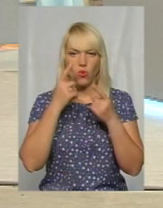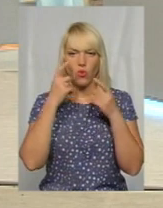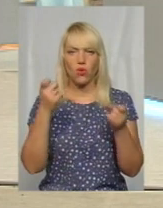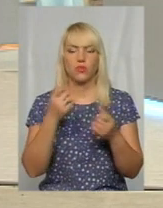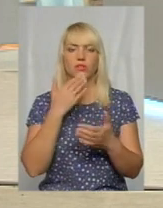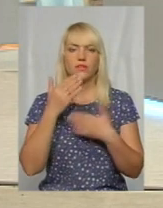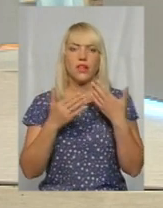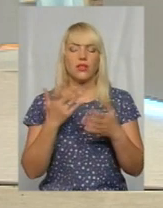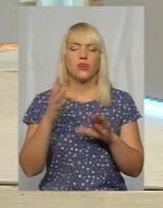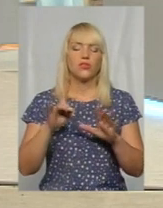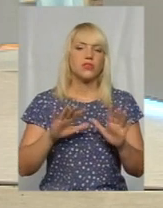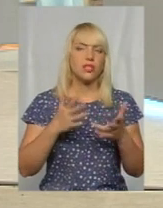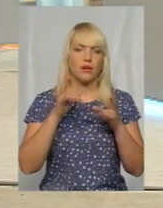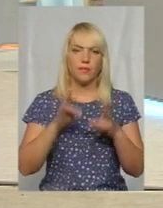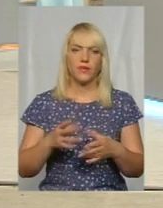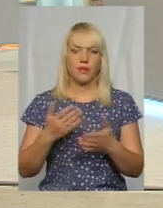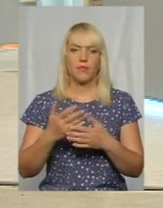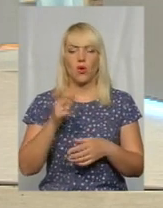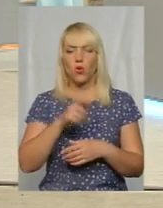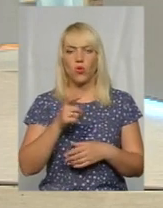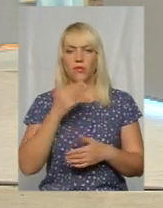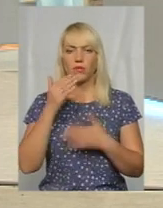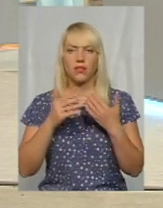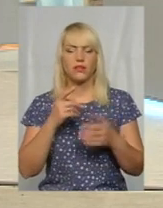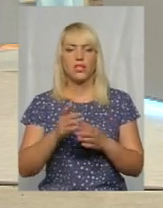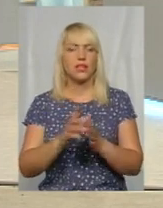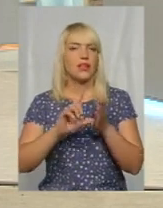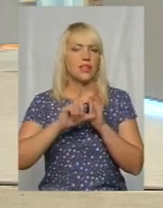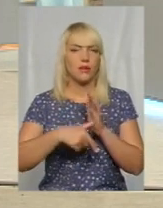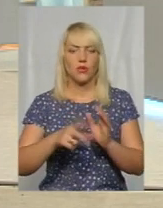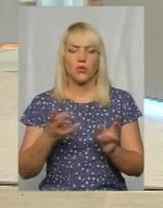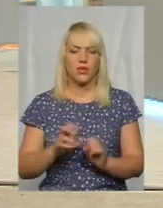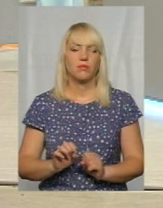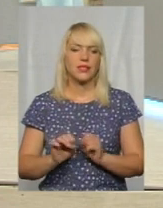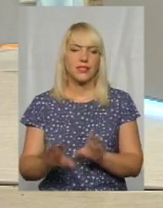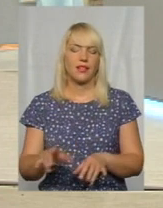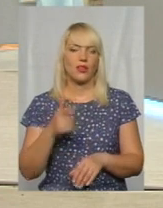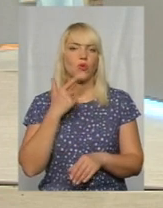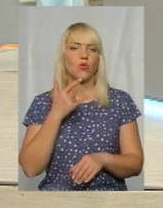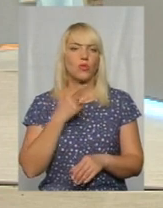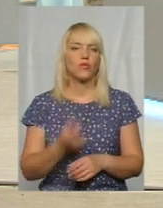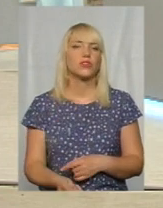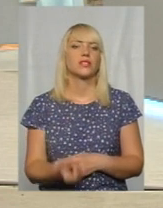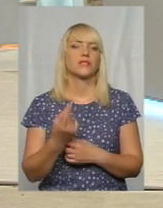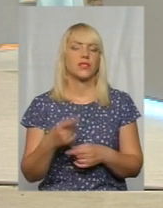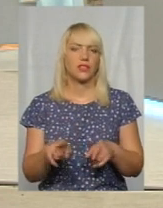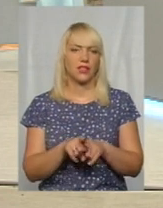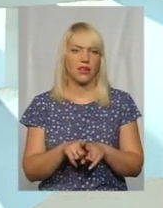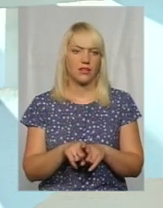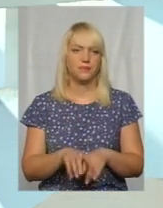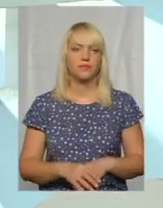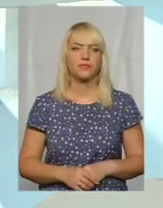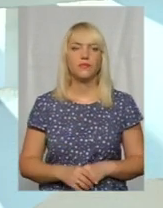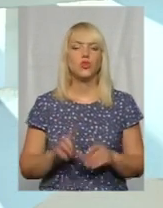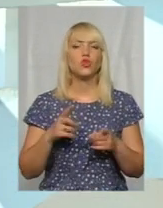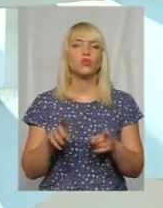трапляється, і родичі досі часто в соцмережах звертаються, що терміново треба здати кров? Чому тоді так виходить? Чому?